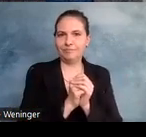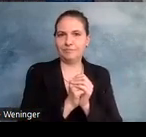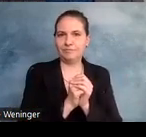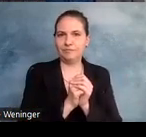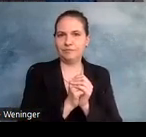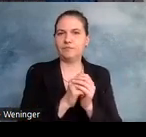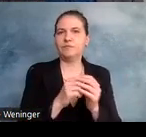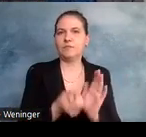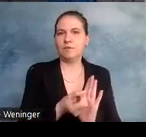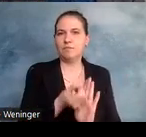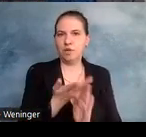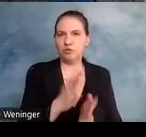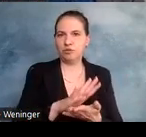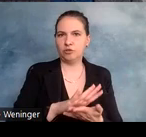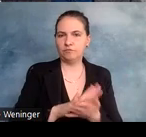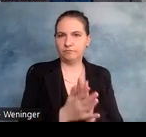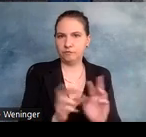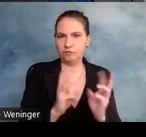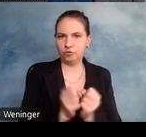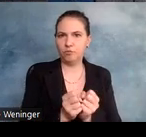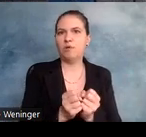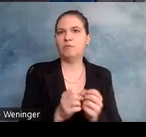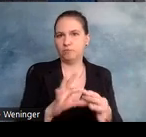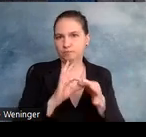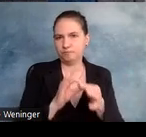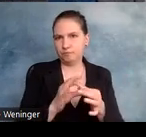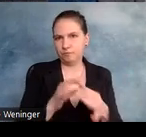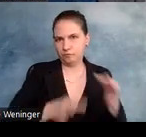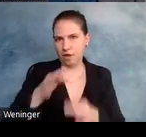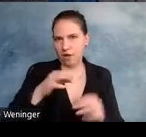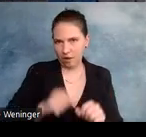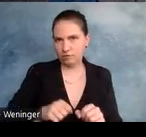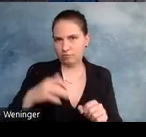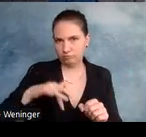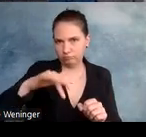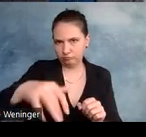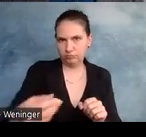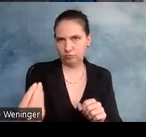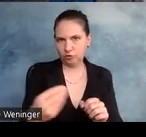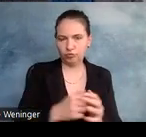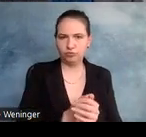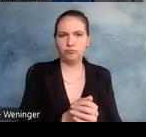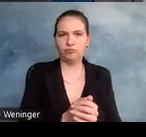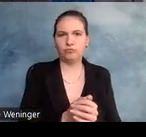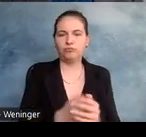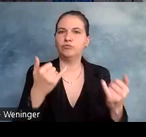praktischer Workshop und Fragerunde ist einfach integriert und dann legen wir los.